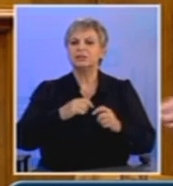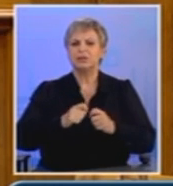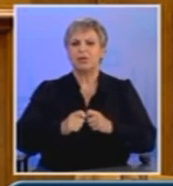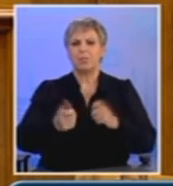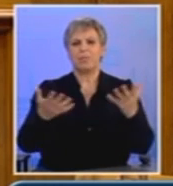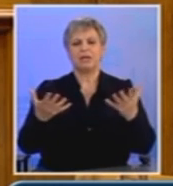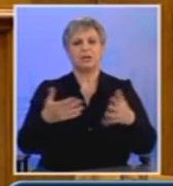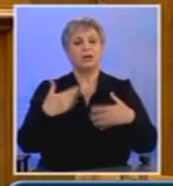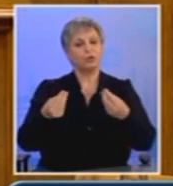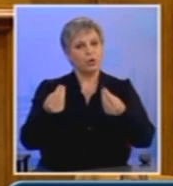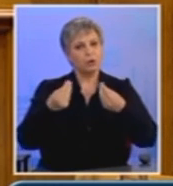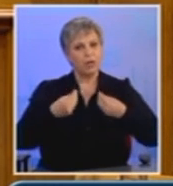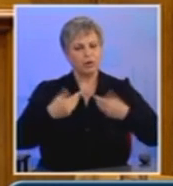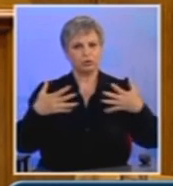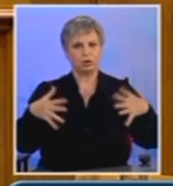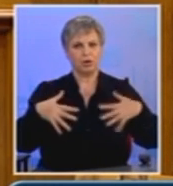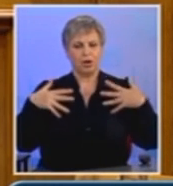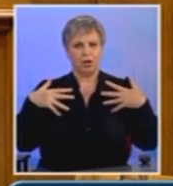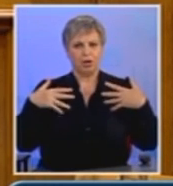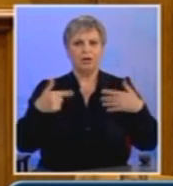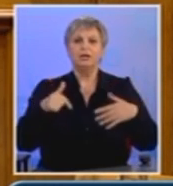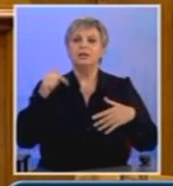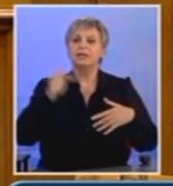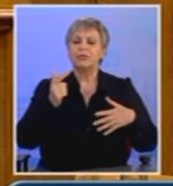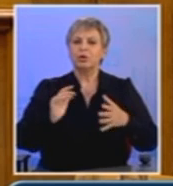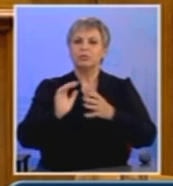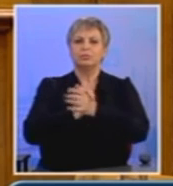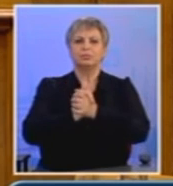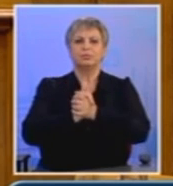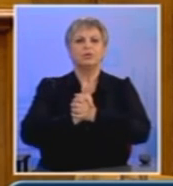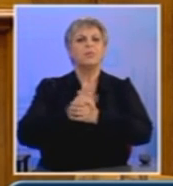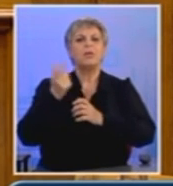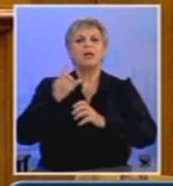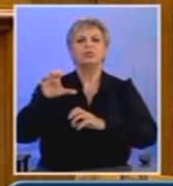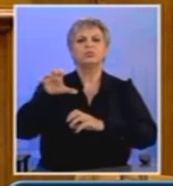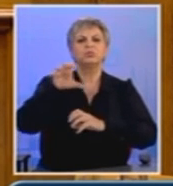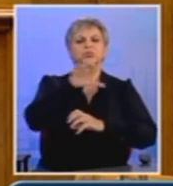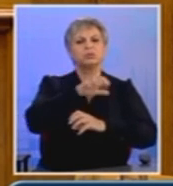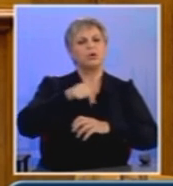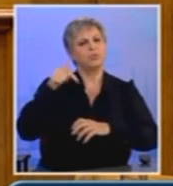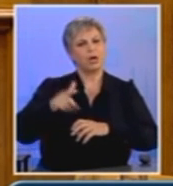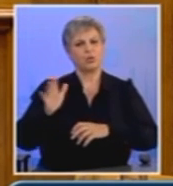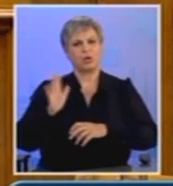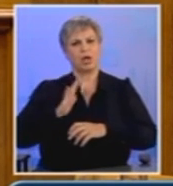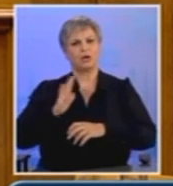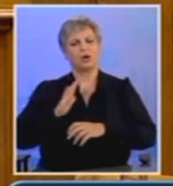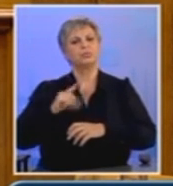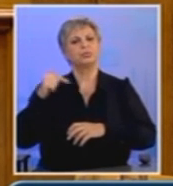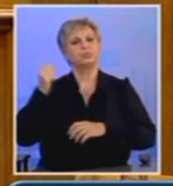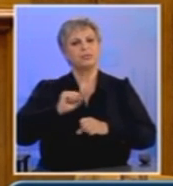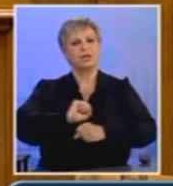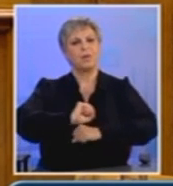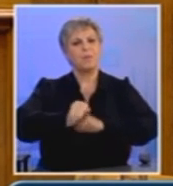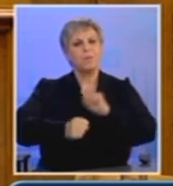αναπτυχθεί η κοινωνική λαϊκή συμμαχία του με τα υπόλοιπα λαϊκά κινήματα που έχουν ένα προσανατολισμό